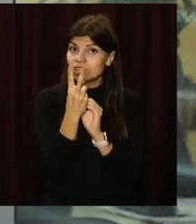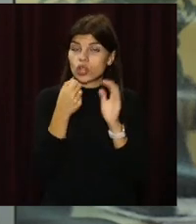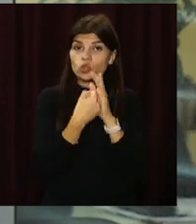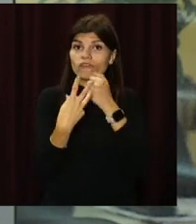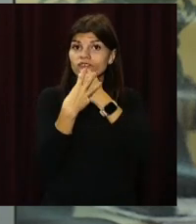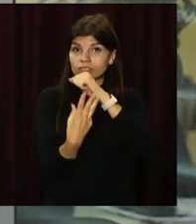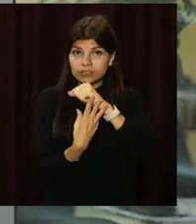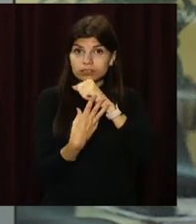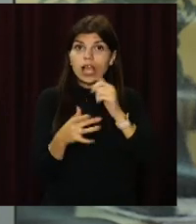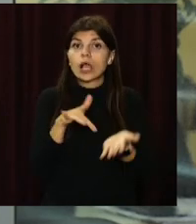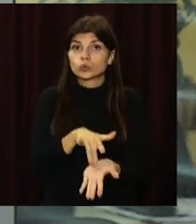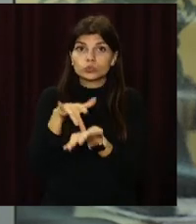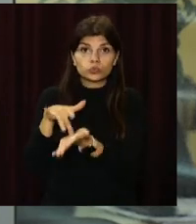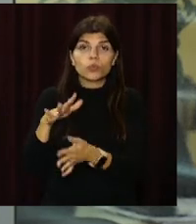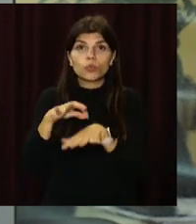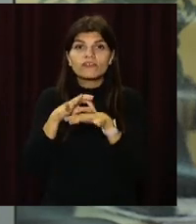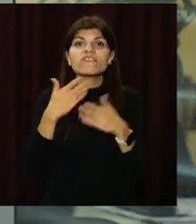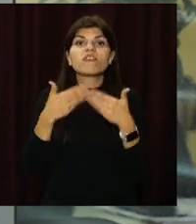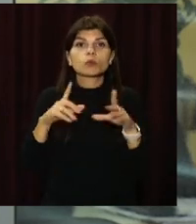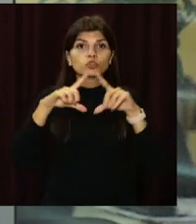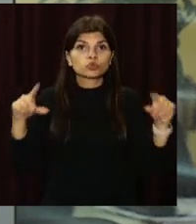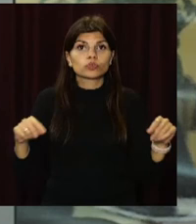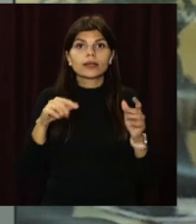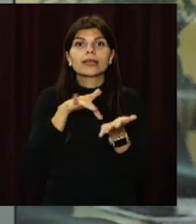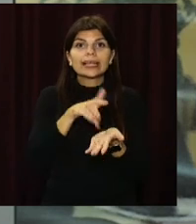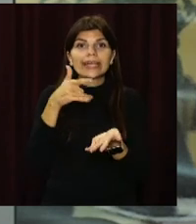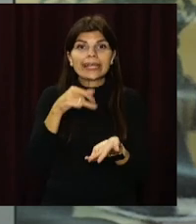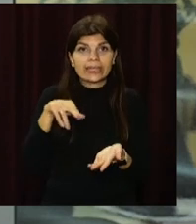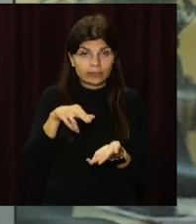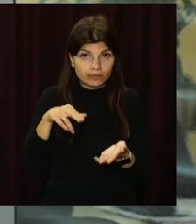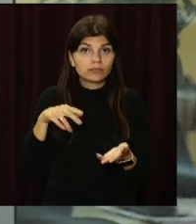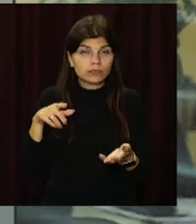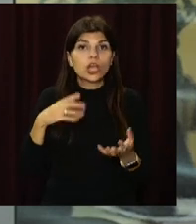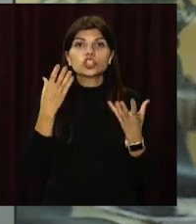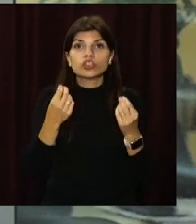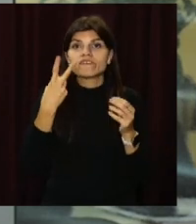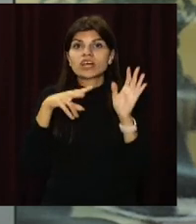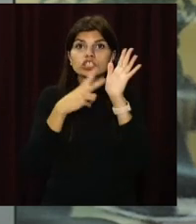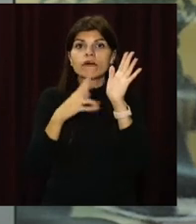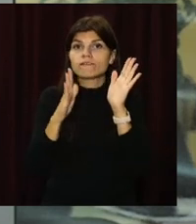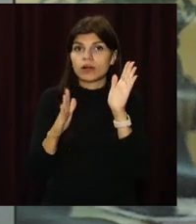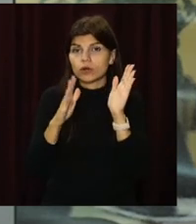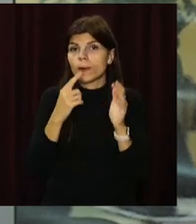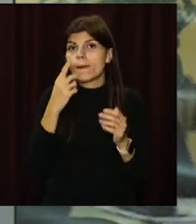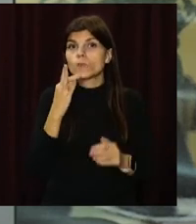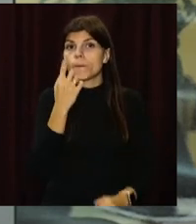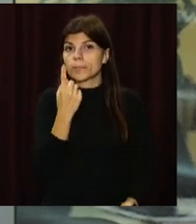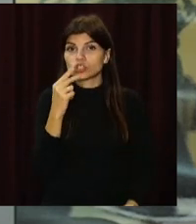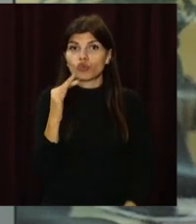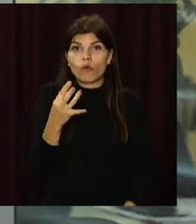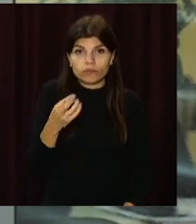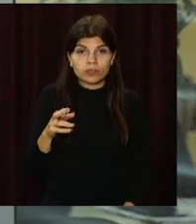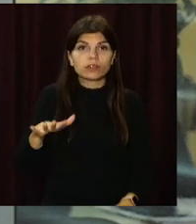12 до 18 екскурсії водитимуть випускники школи гідів «Дніпро Сіті Вокс». Ще 27 вересня по 1